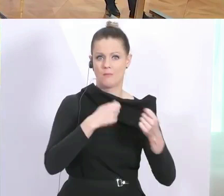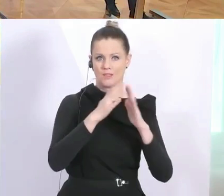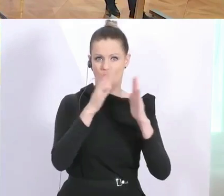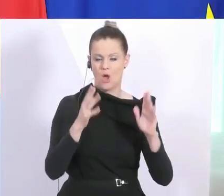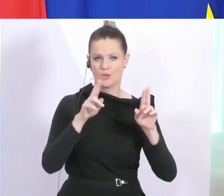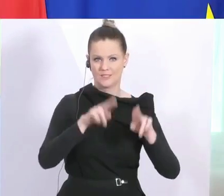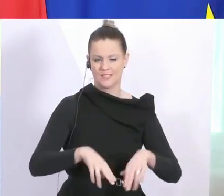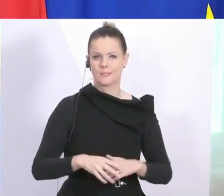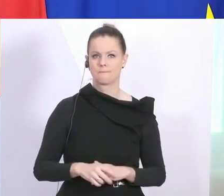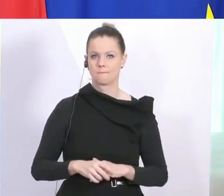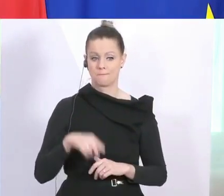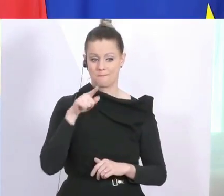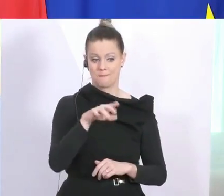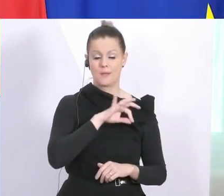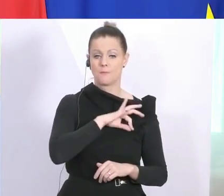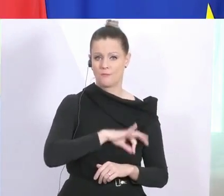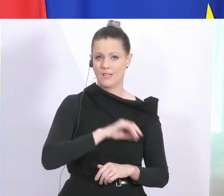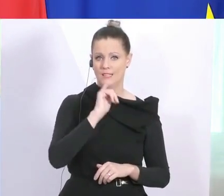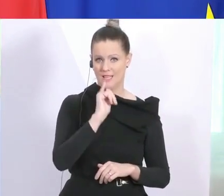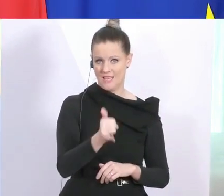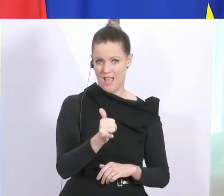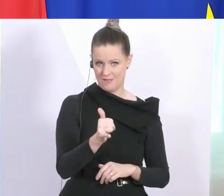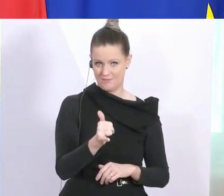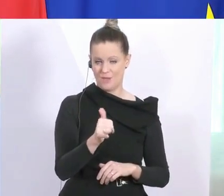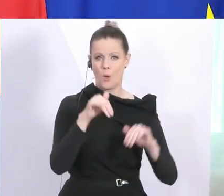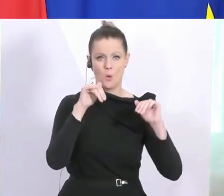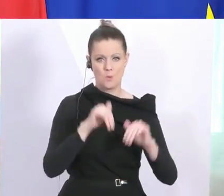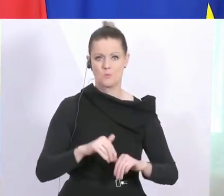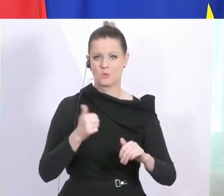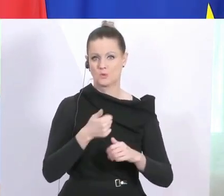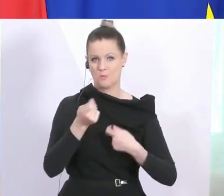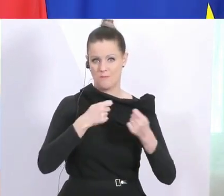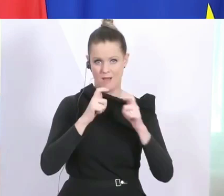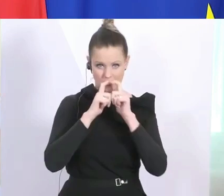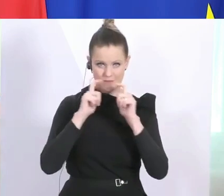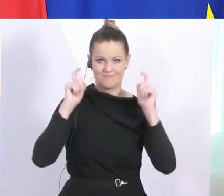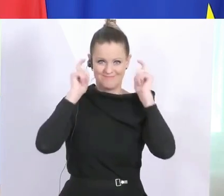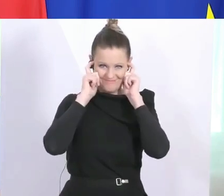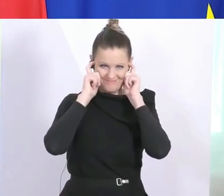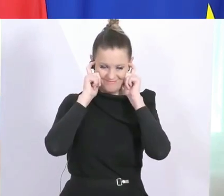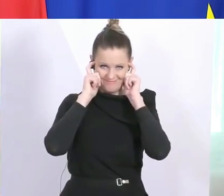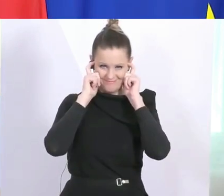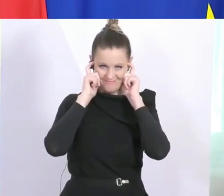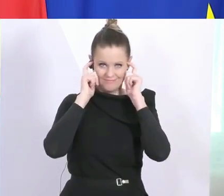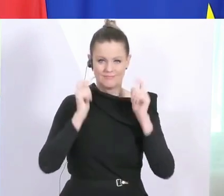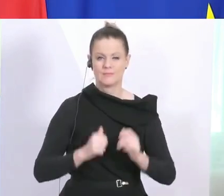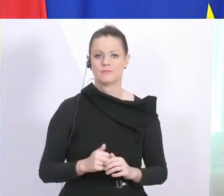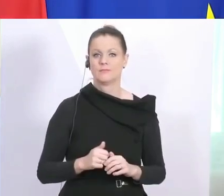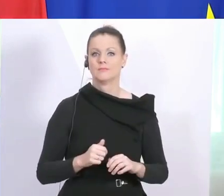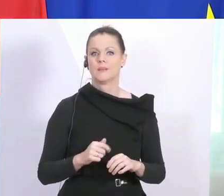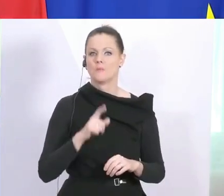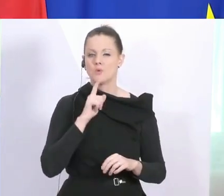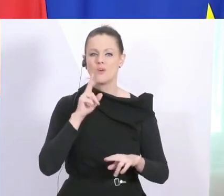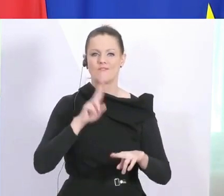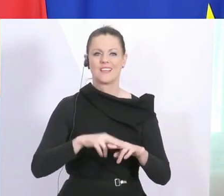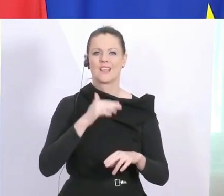Bei den Supermärkten wird es eine Verpflichtung geben, das im Supermarkt zu tragen, aber selbstverständlich nur, wenn auch sichergestellt ist, dass es genug